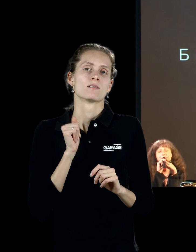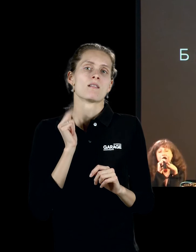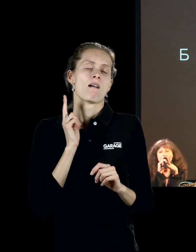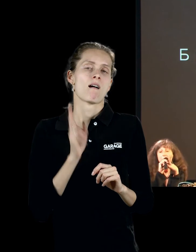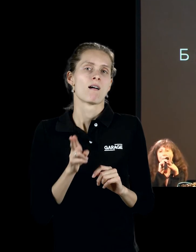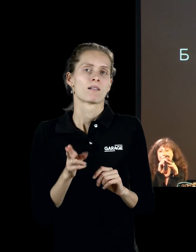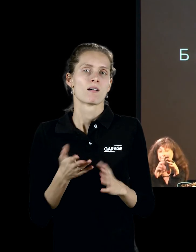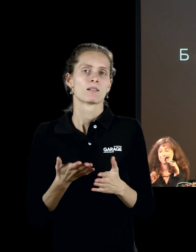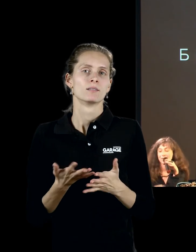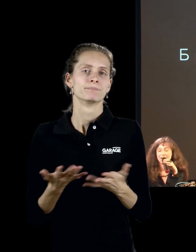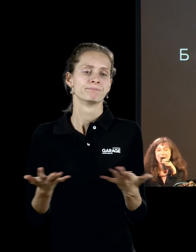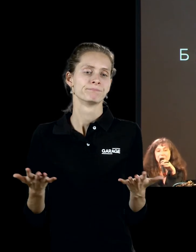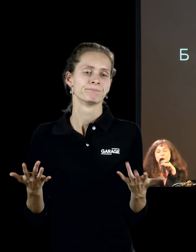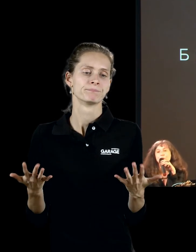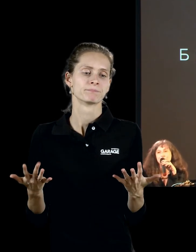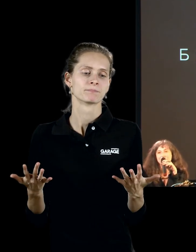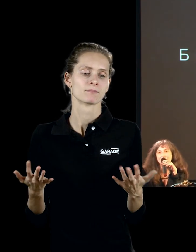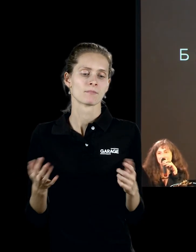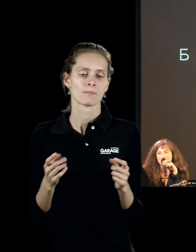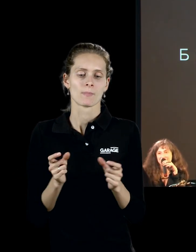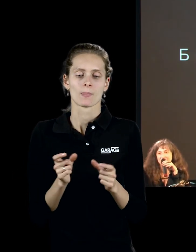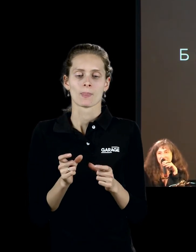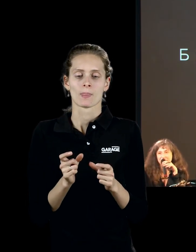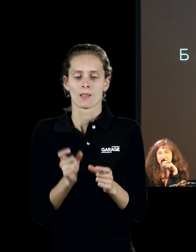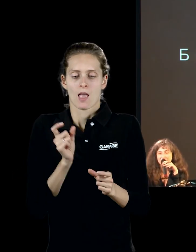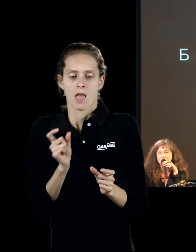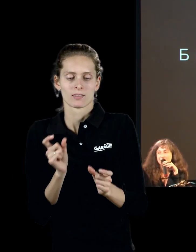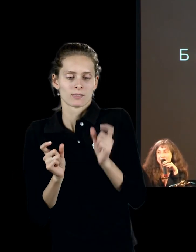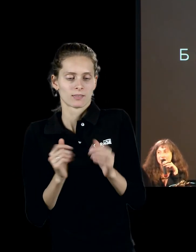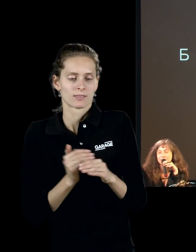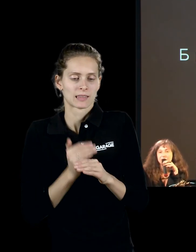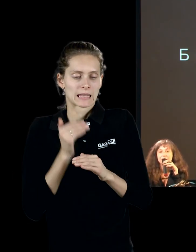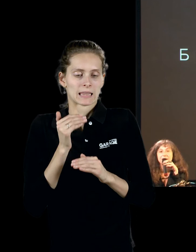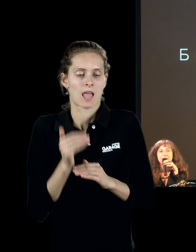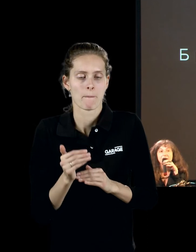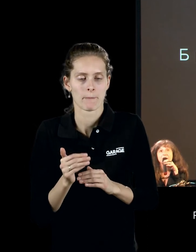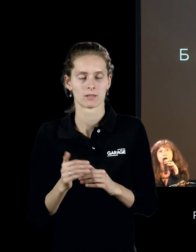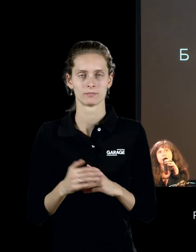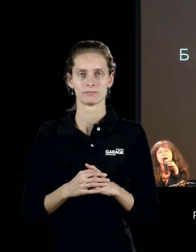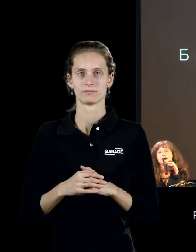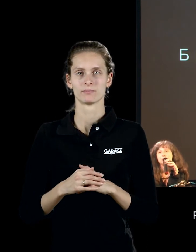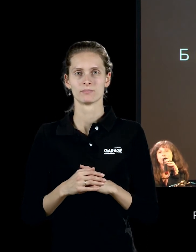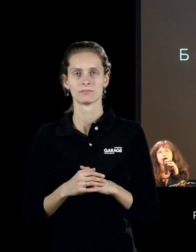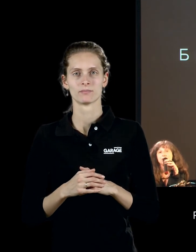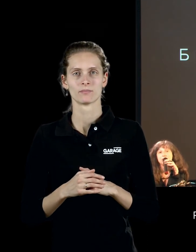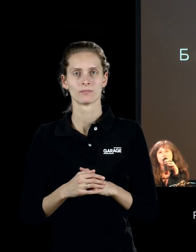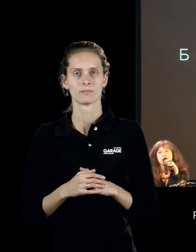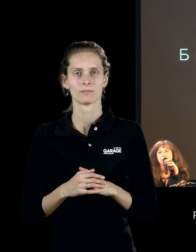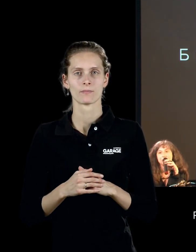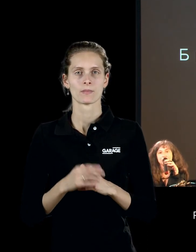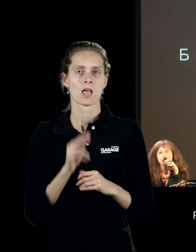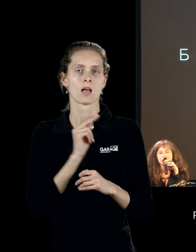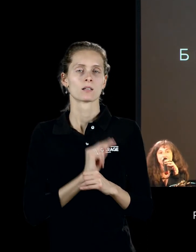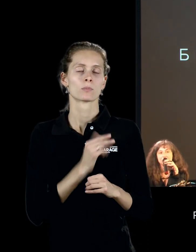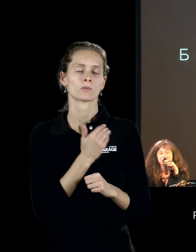промежуточные этапы некого постоянного движения, и, собственно, и работа клея в